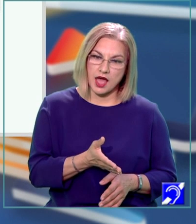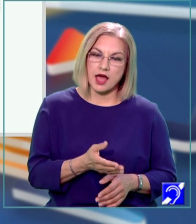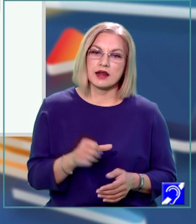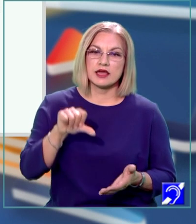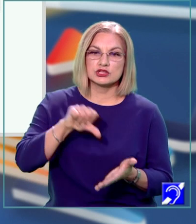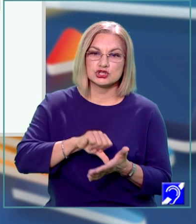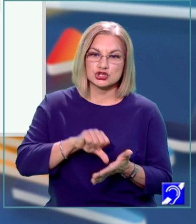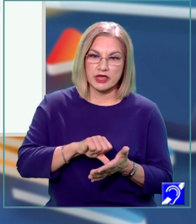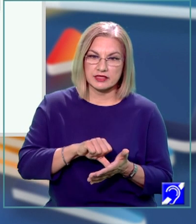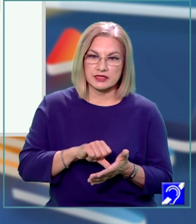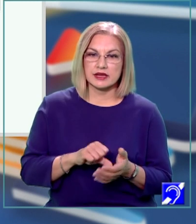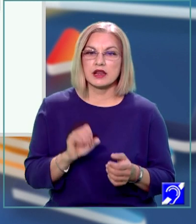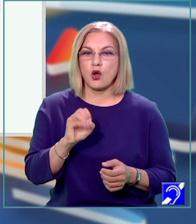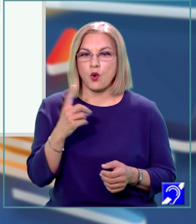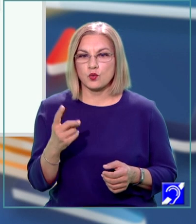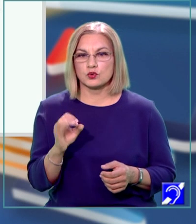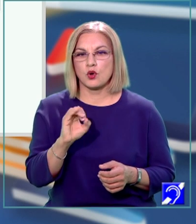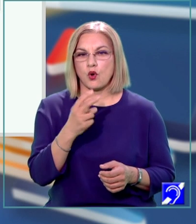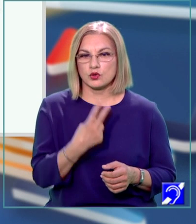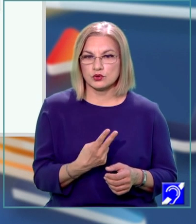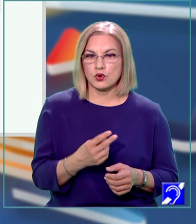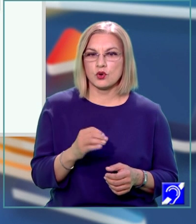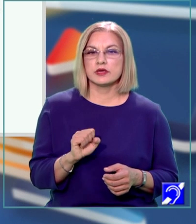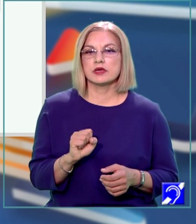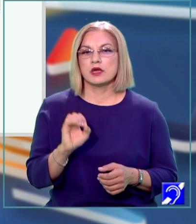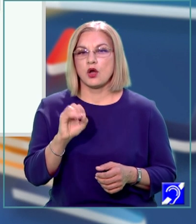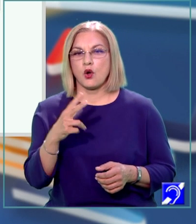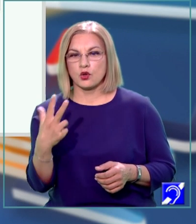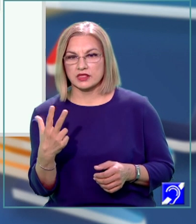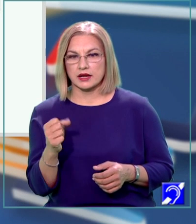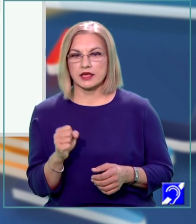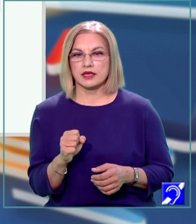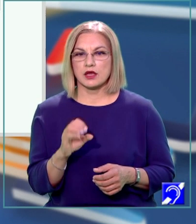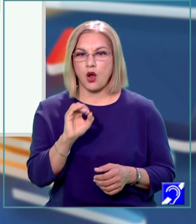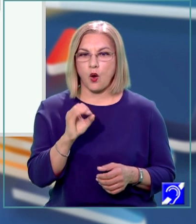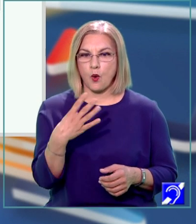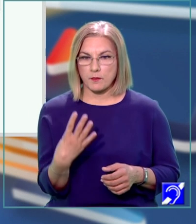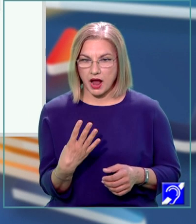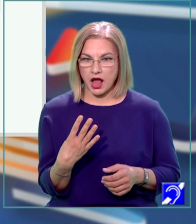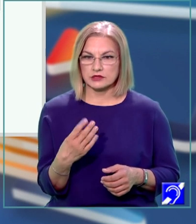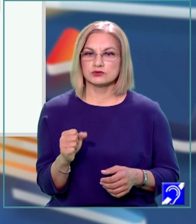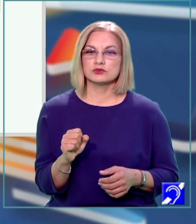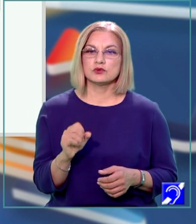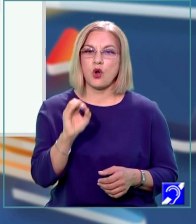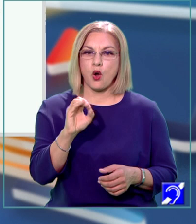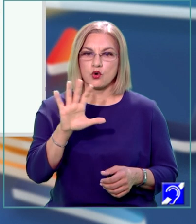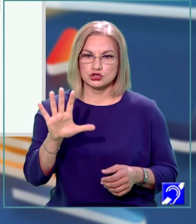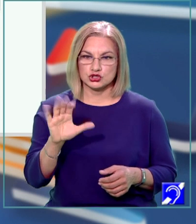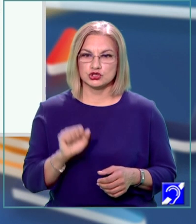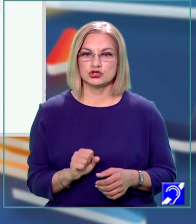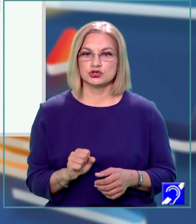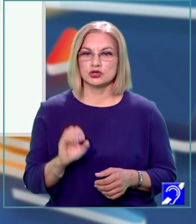centrele O1, O2, O3, O4, O5,